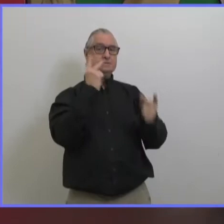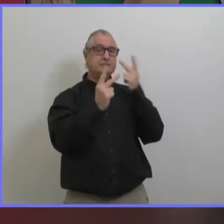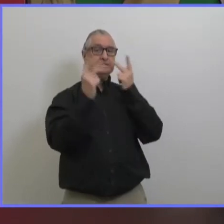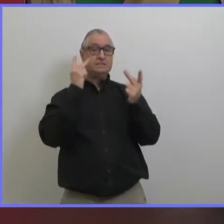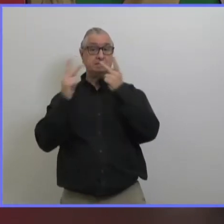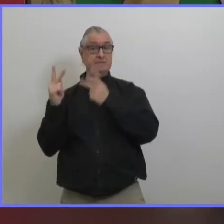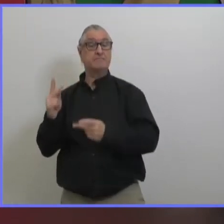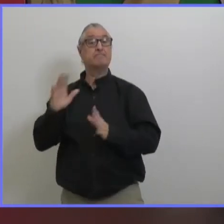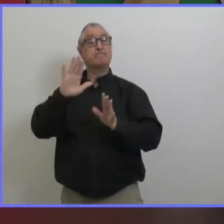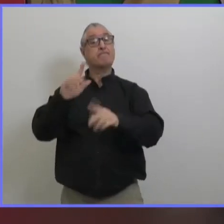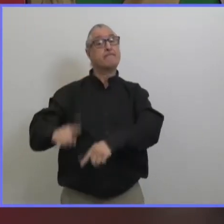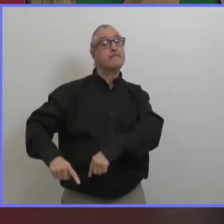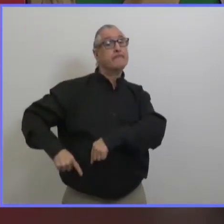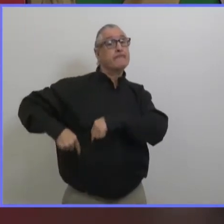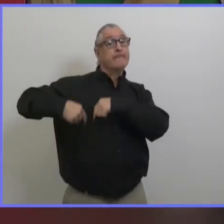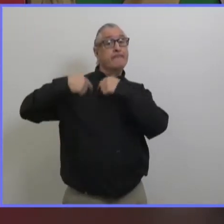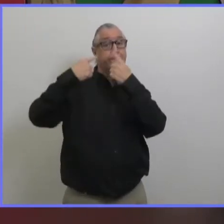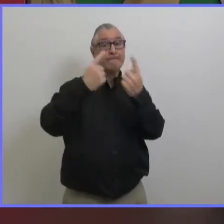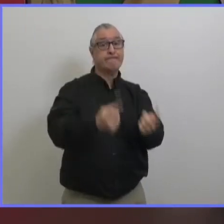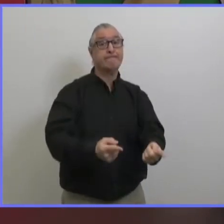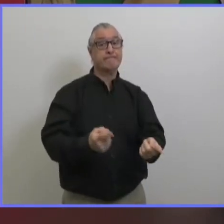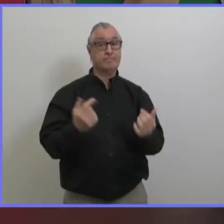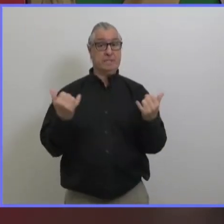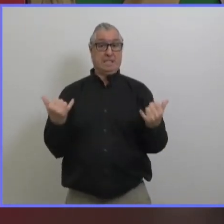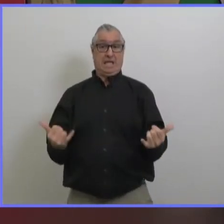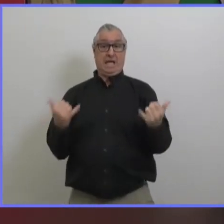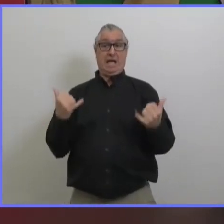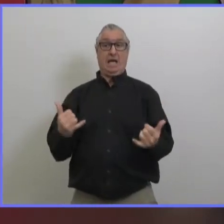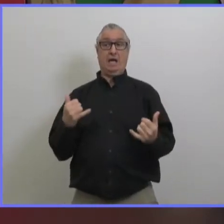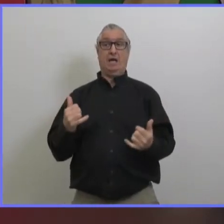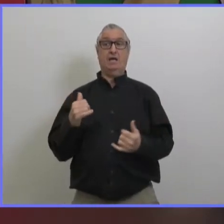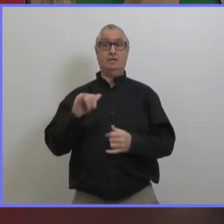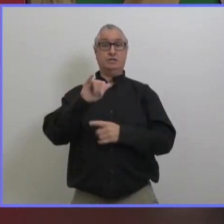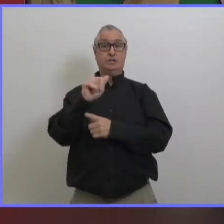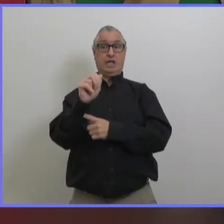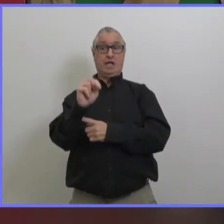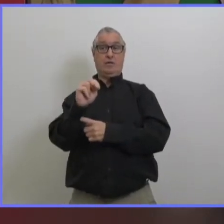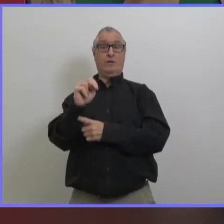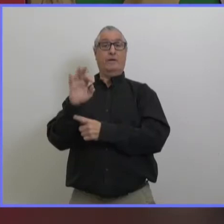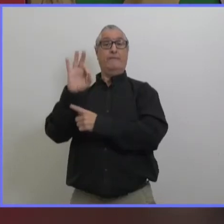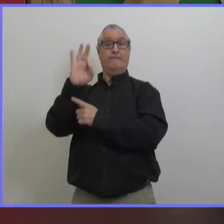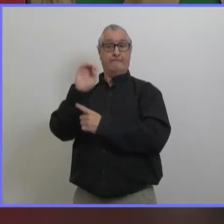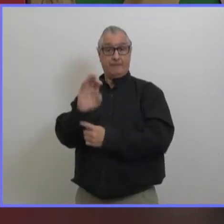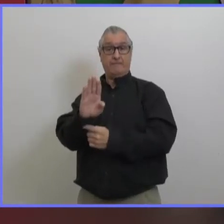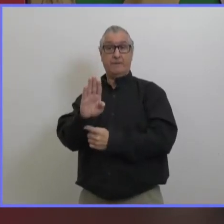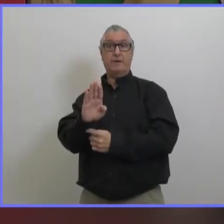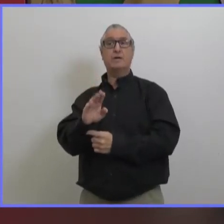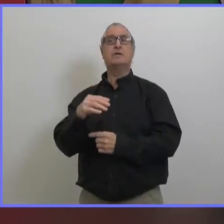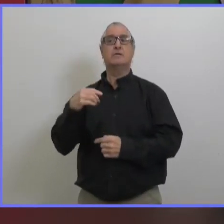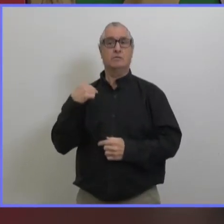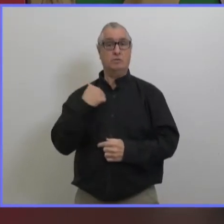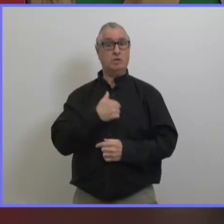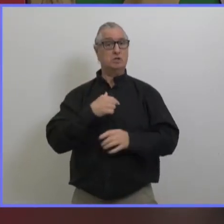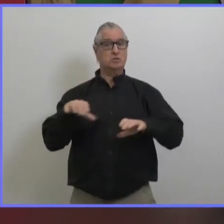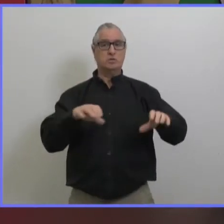modélisation nous voulons pouvoir montrer les quatre scénarios donc s'il n'y avait pas de restrictions